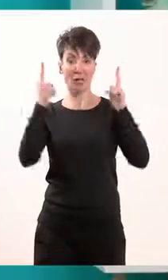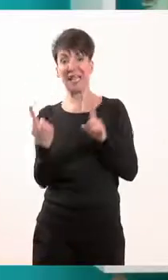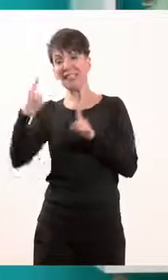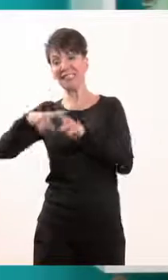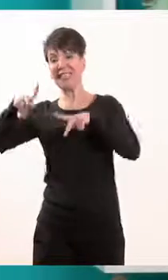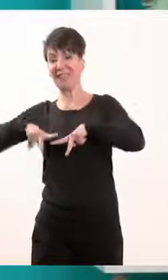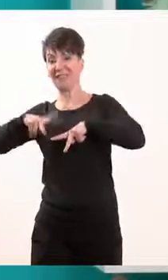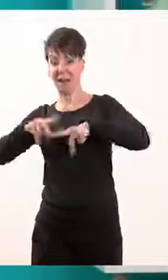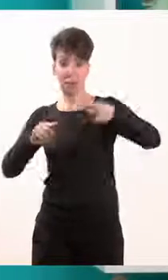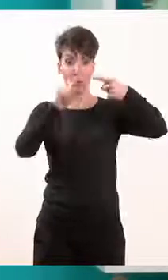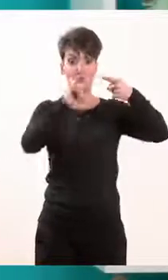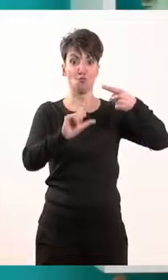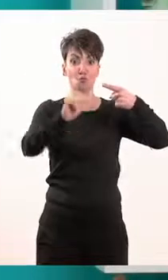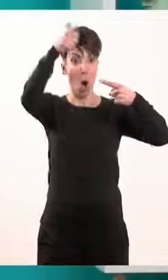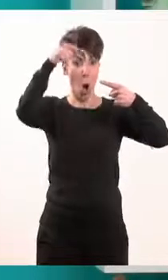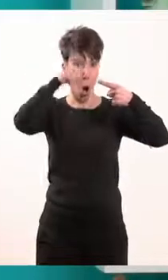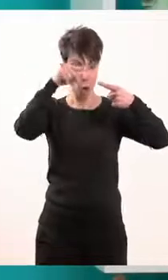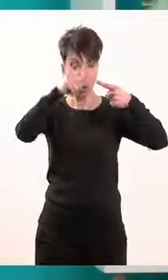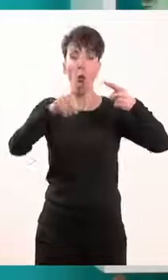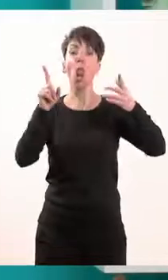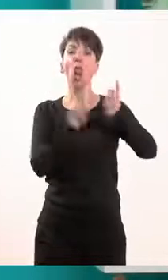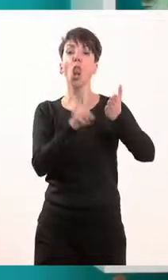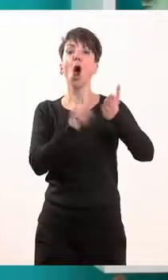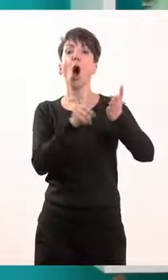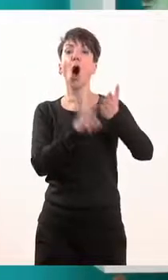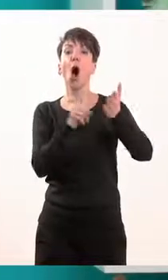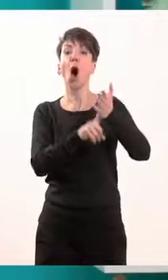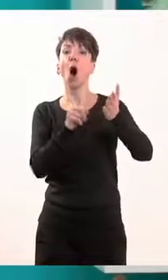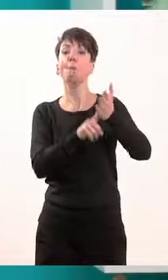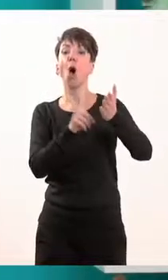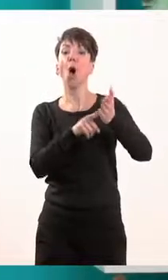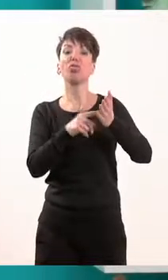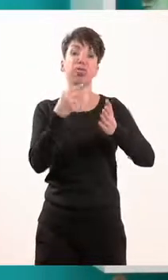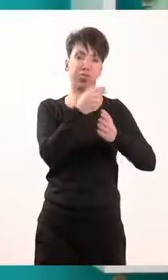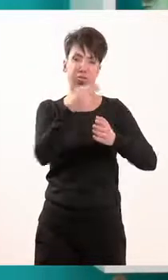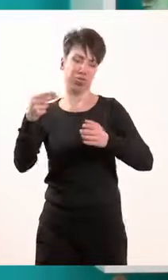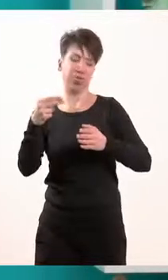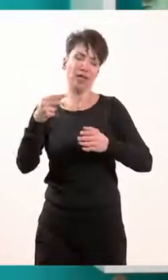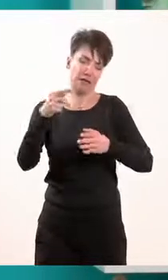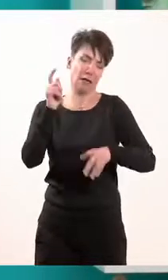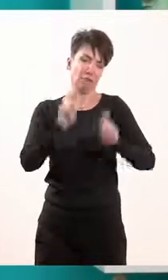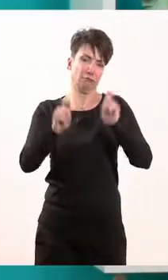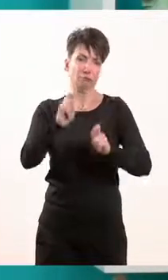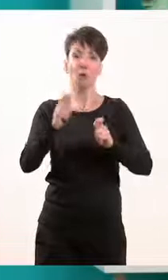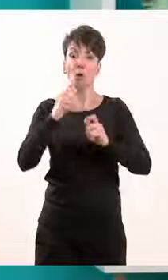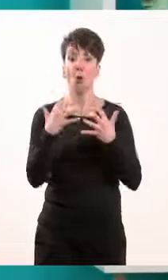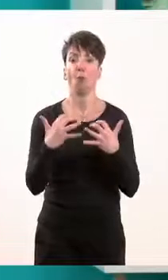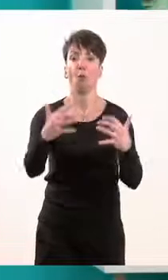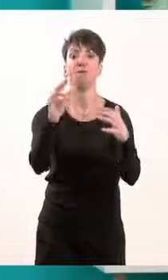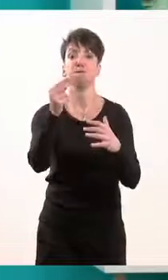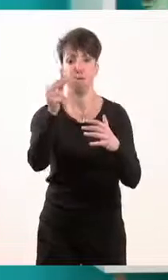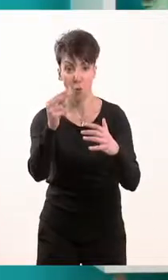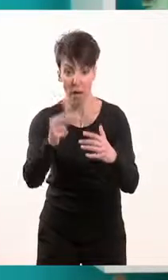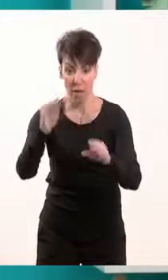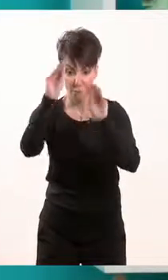Είπαμε νομοθετική εξουσία από τη Βουλή, που συντάσσει και ψηφίζει νόμους, που τους υπογράφει ο